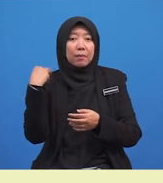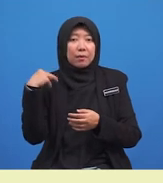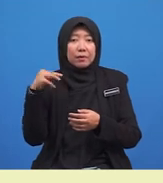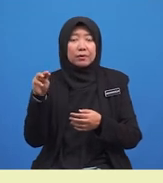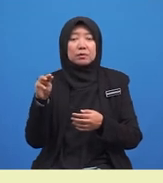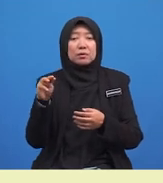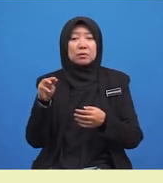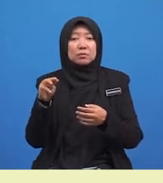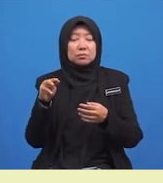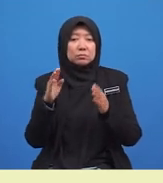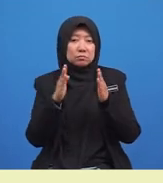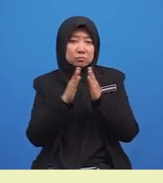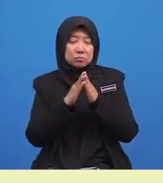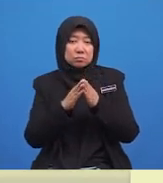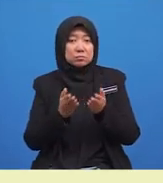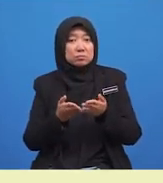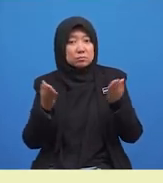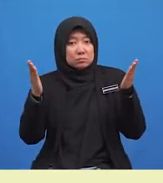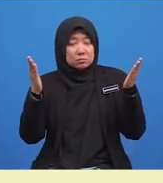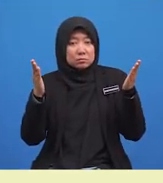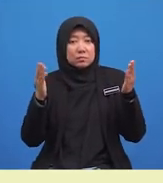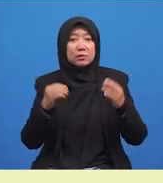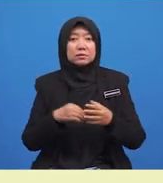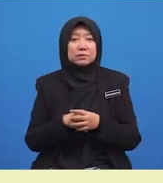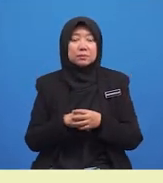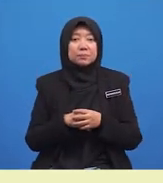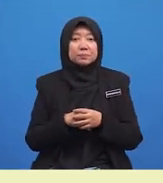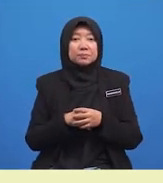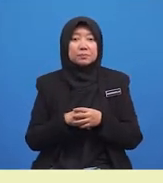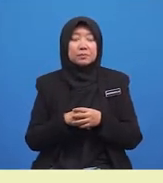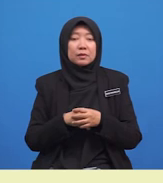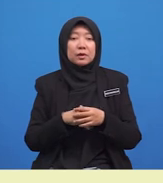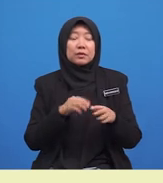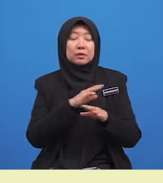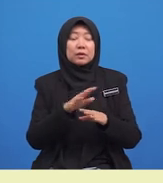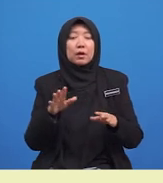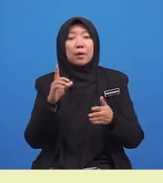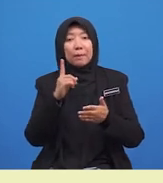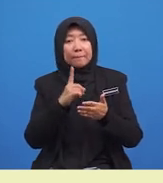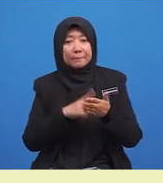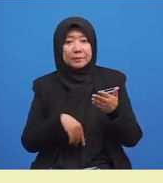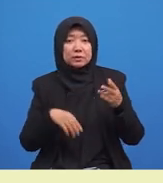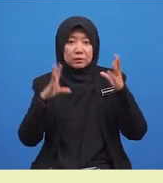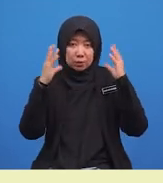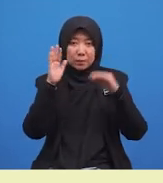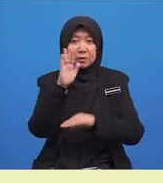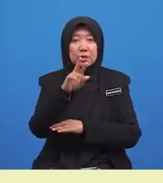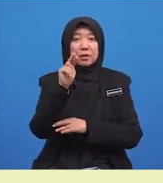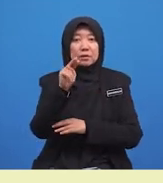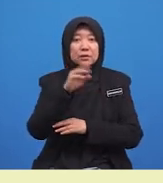mereka kerana anak saya tidak sihat. Tak mengapa, Cikgu petang nanti saya hendak ke kedai membeli